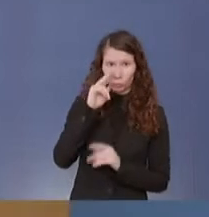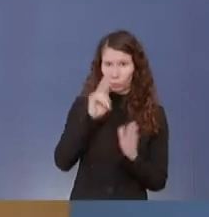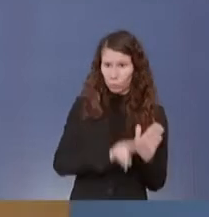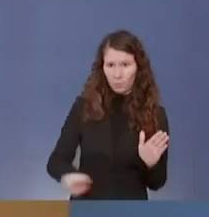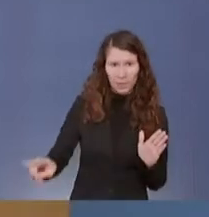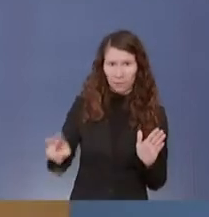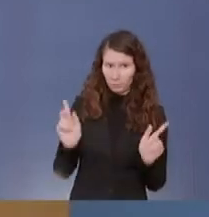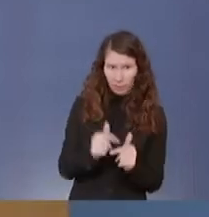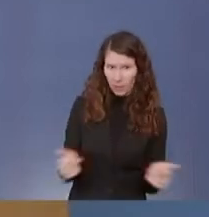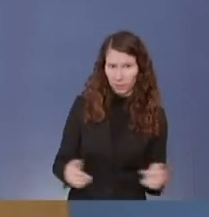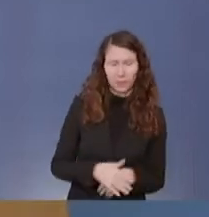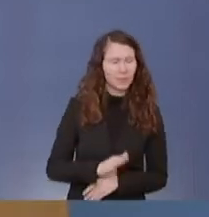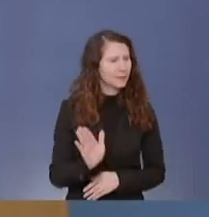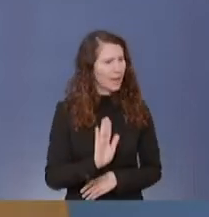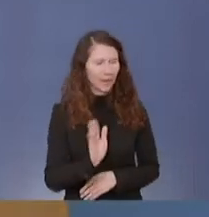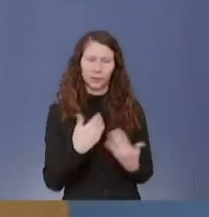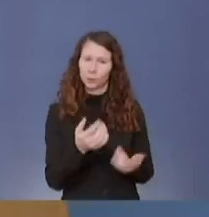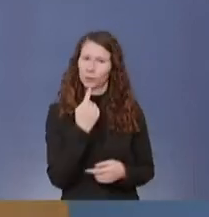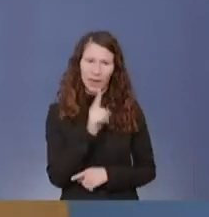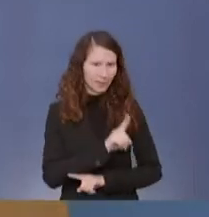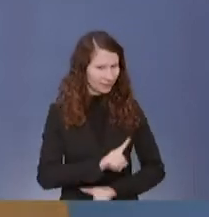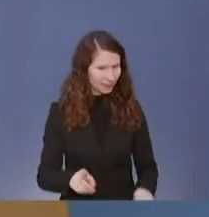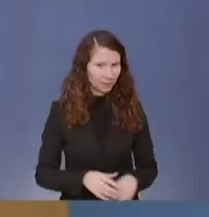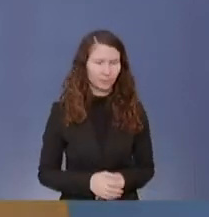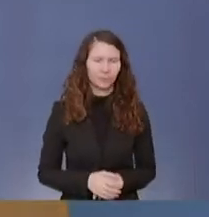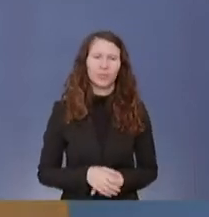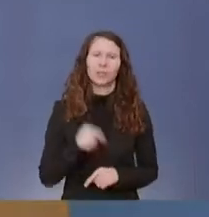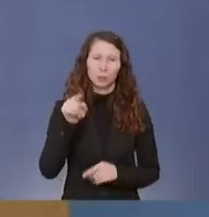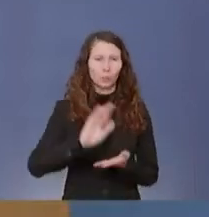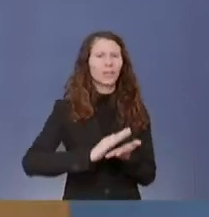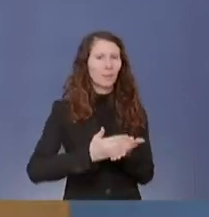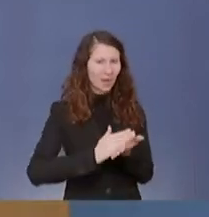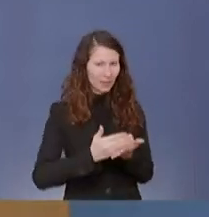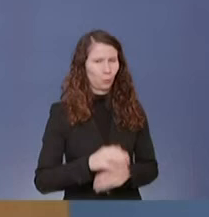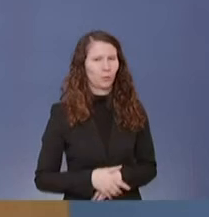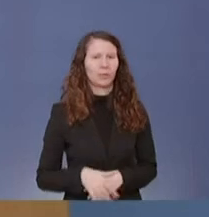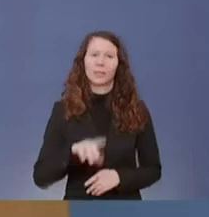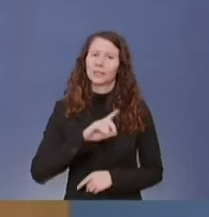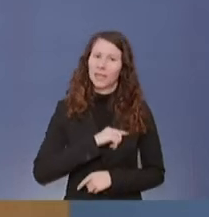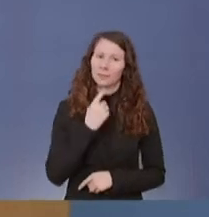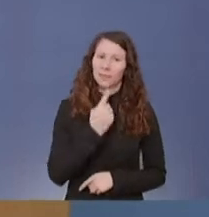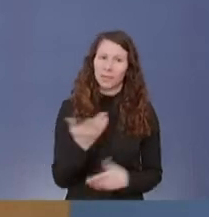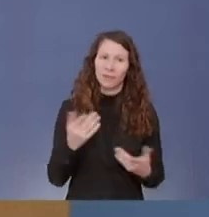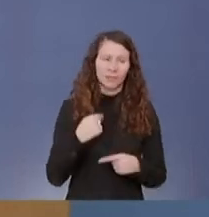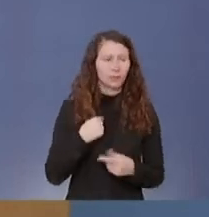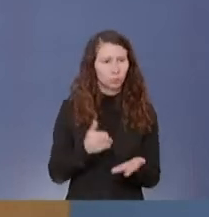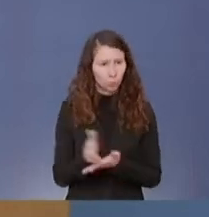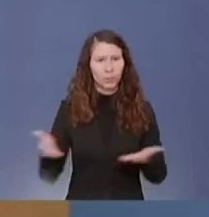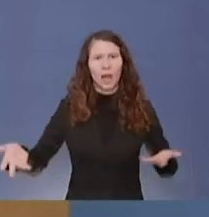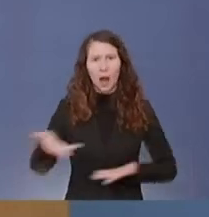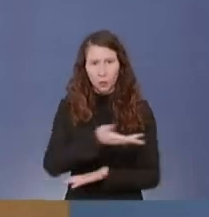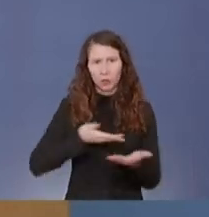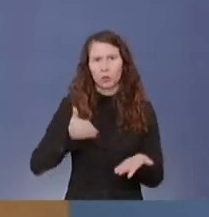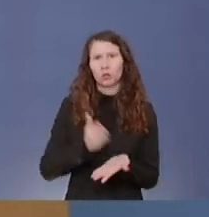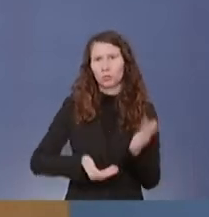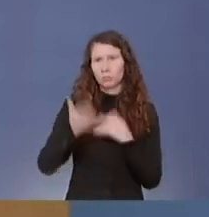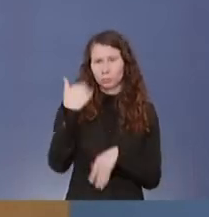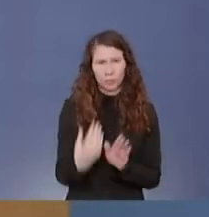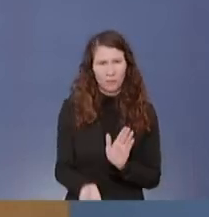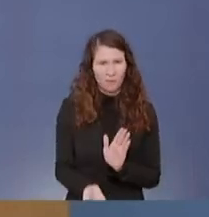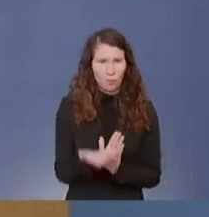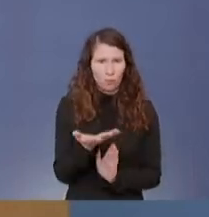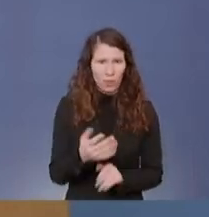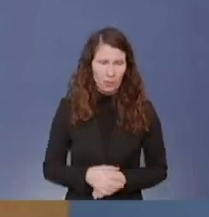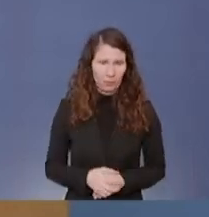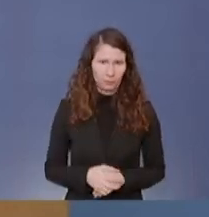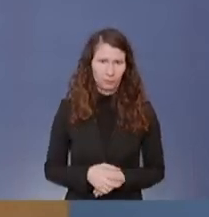Herr Jung, das habe ich nicht gesagt. Das lesen Sie jetzt hinein. Ich habe Ihnen gesagt, wir sind in einem ständigen Austausch schon seit dem Frühjahr. Da haben wir